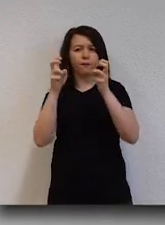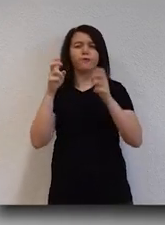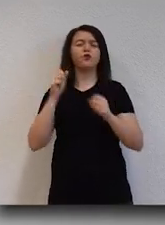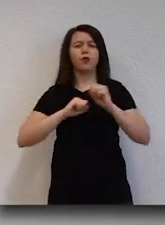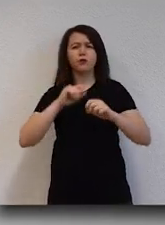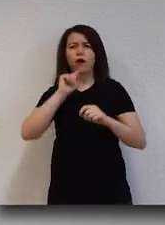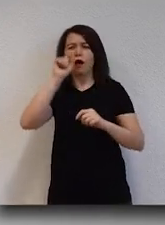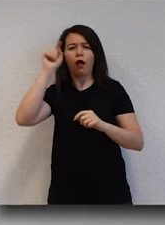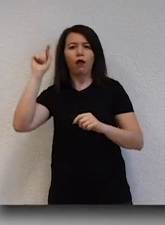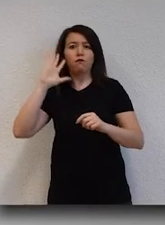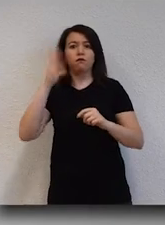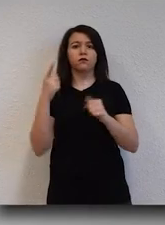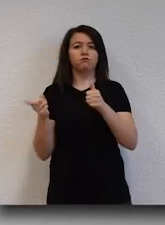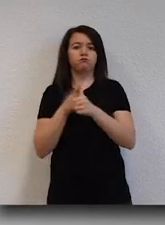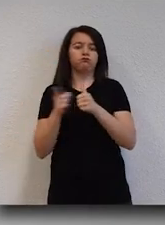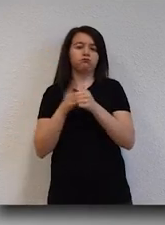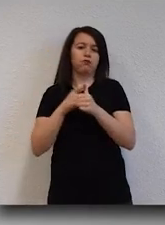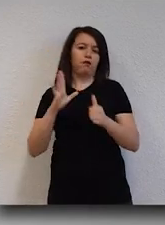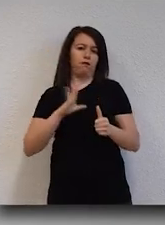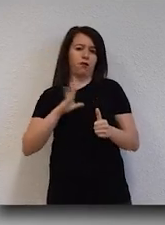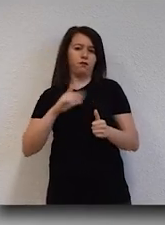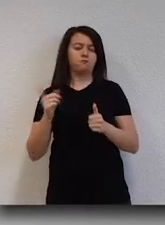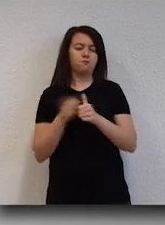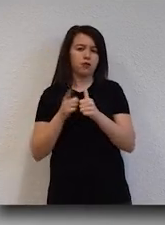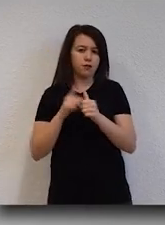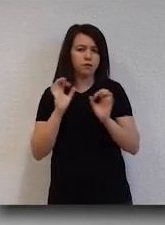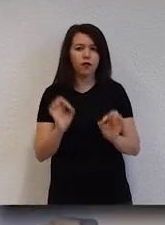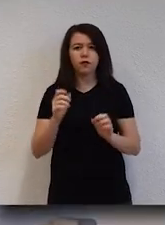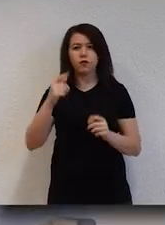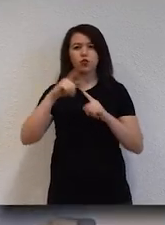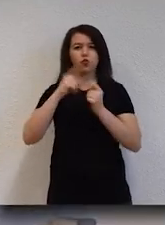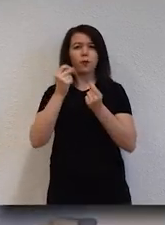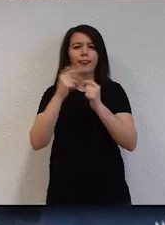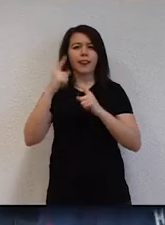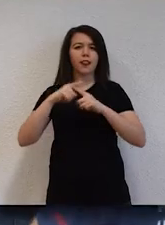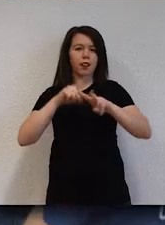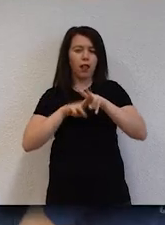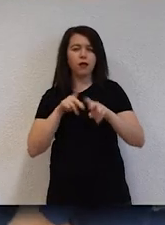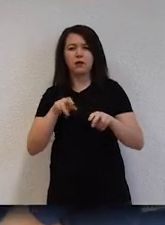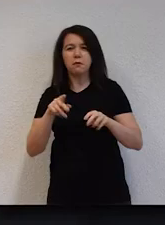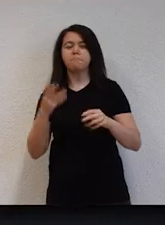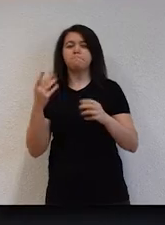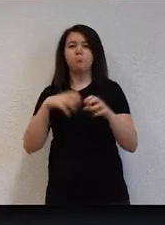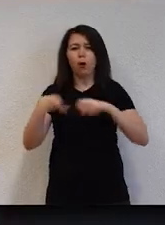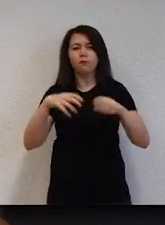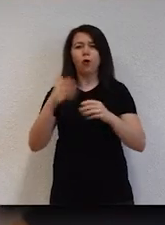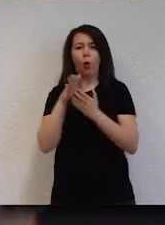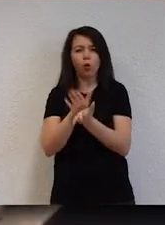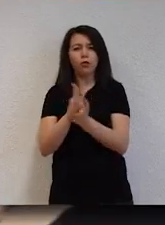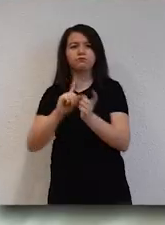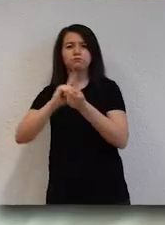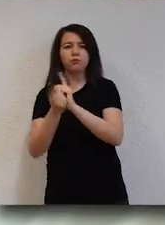sayısı ile Üniversite H İndeksi açısından her zaman liderdir. TÜBİTAT ve TÜBA gibi kurumlar tarafından